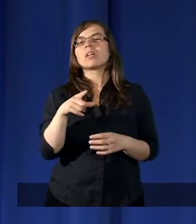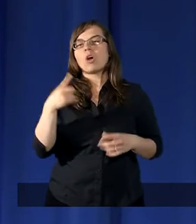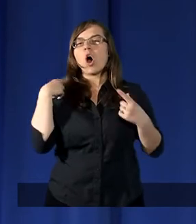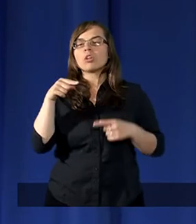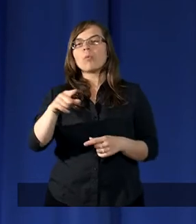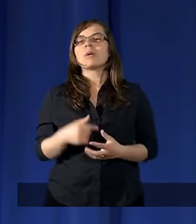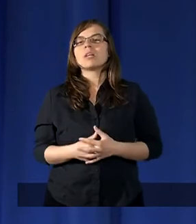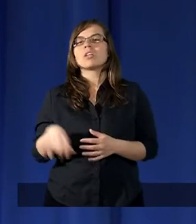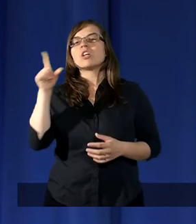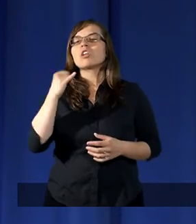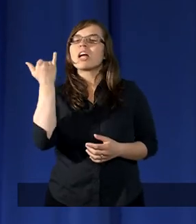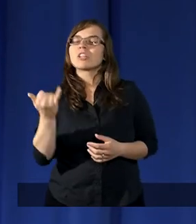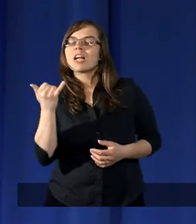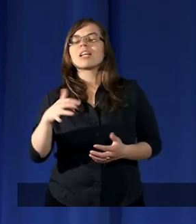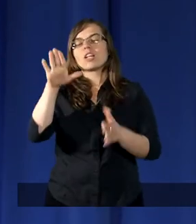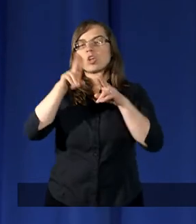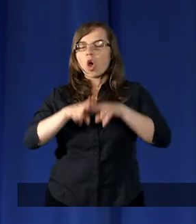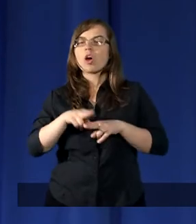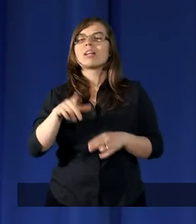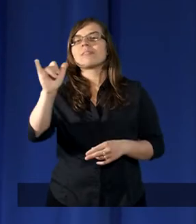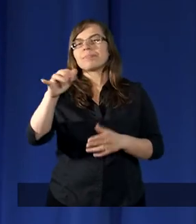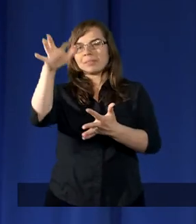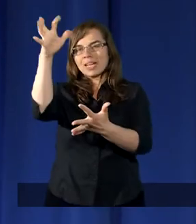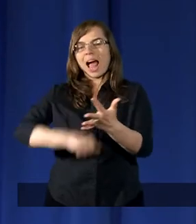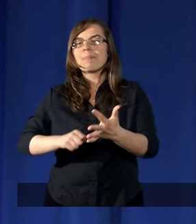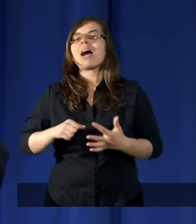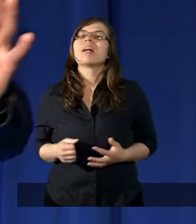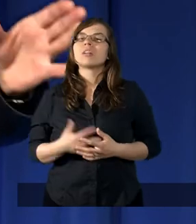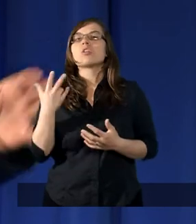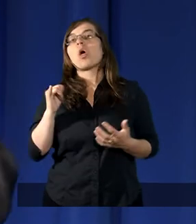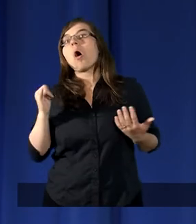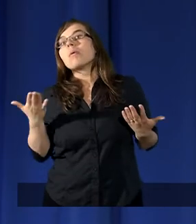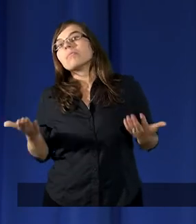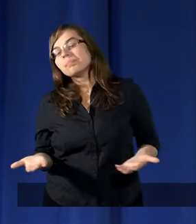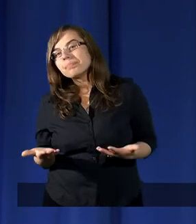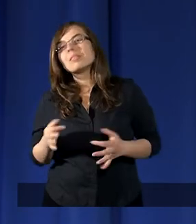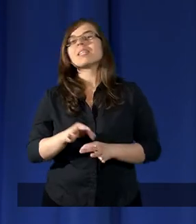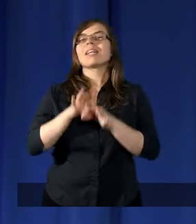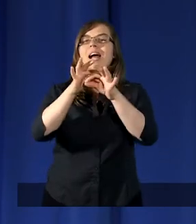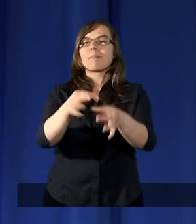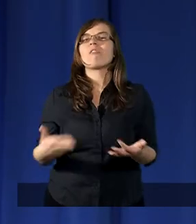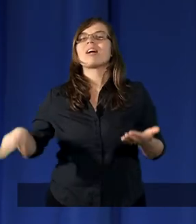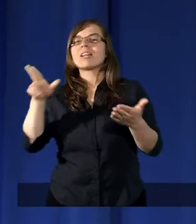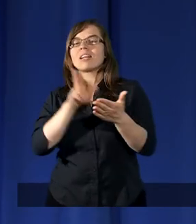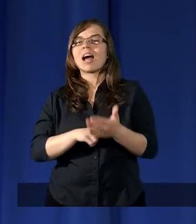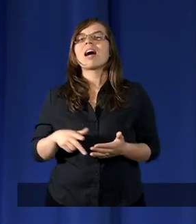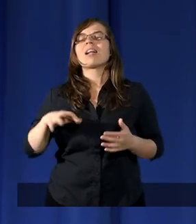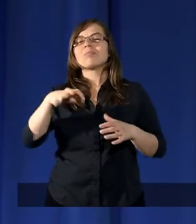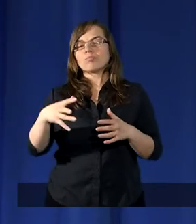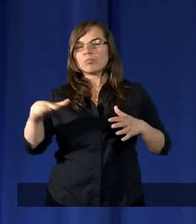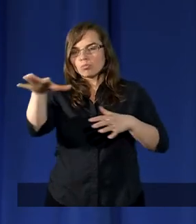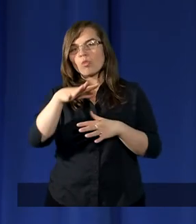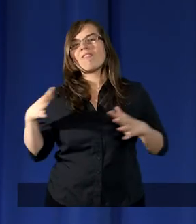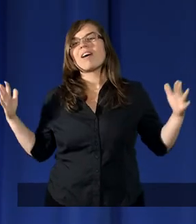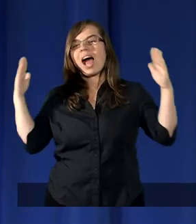psut, że dziecięc zostało jej zabrane no i zaprowadzone na dwór faraona.